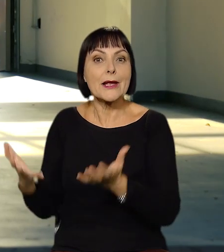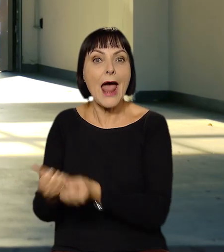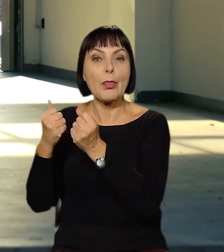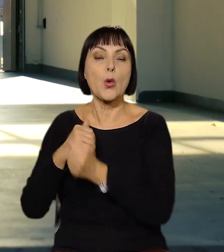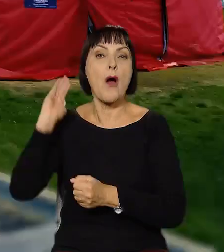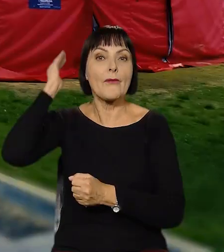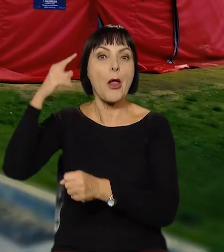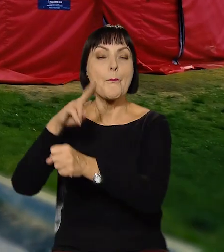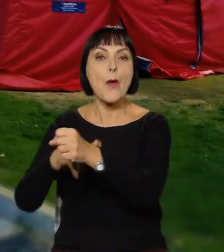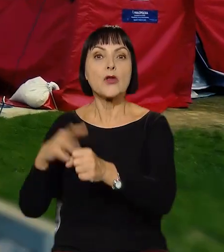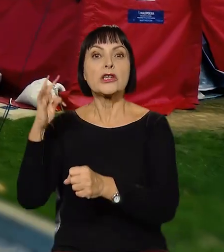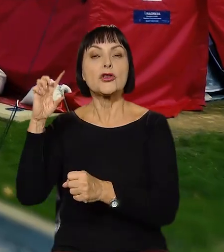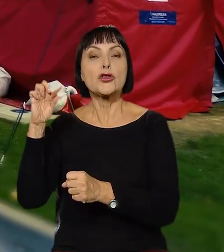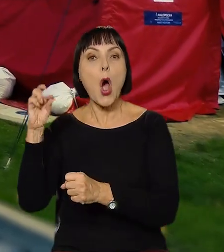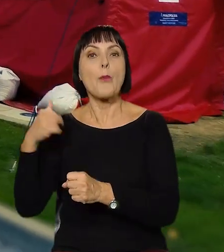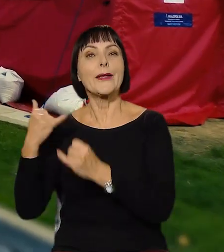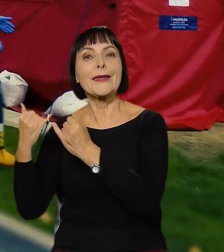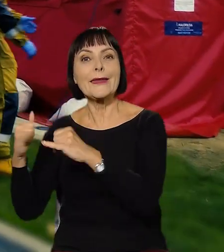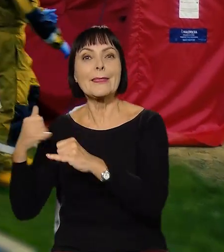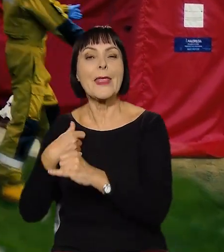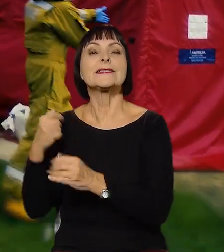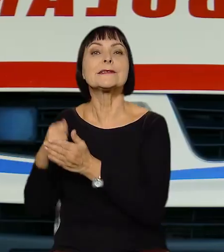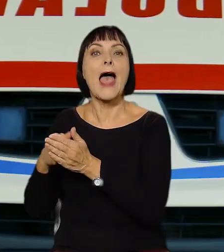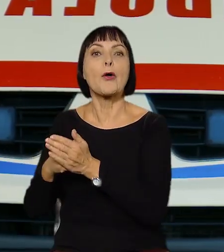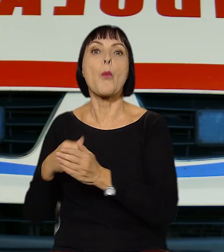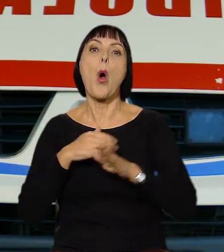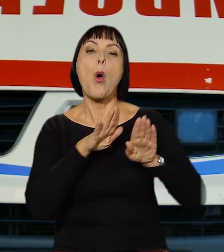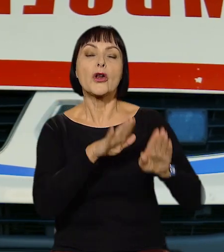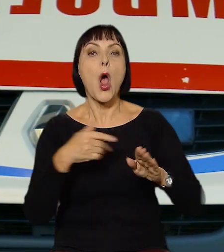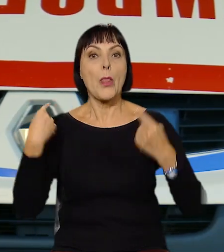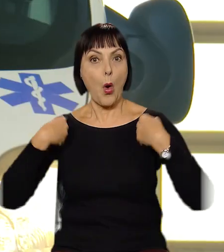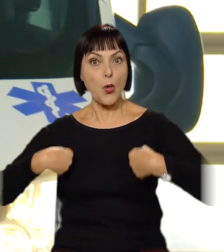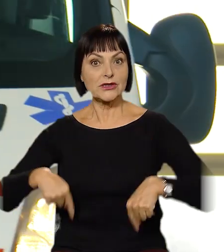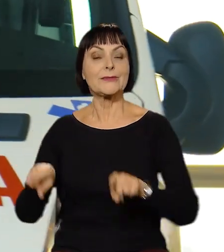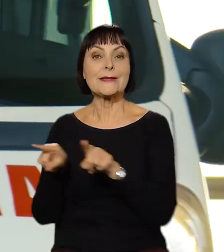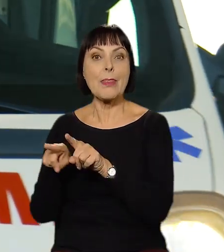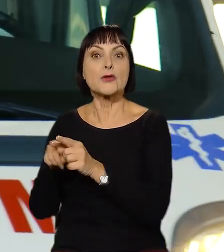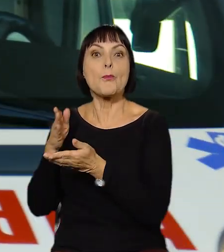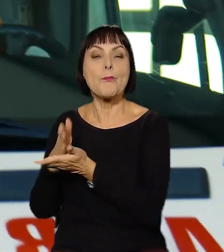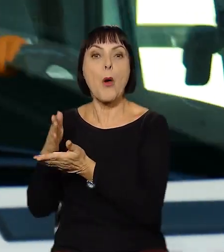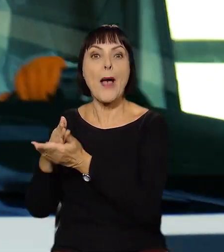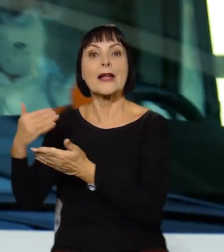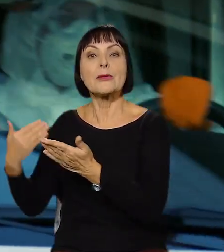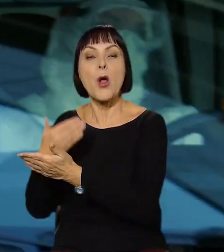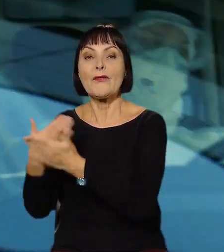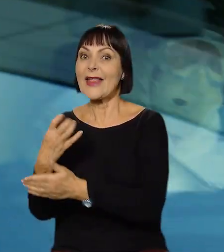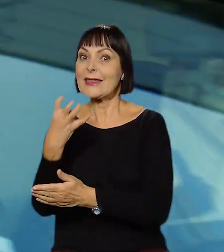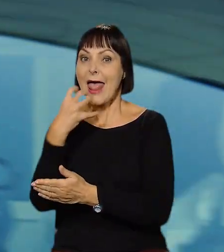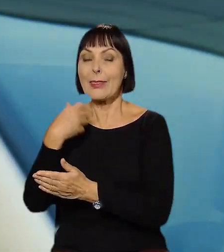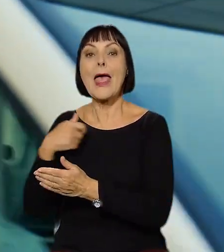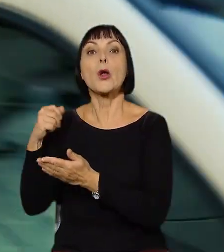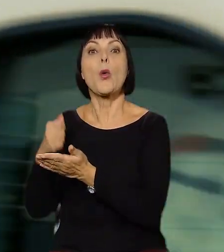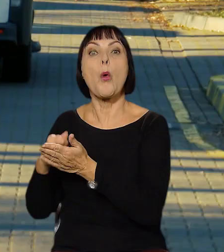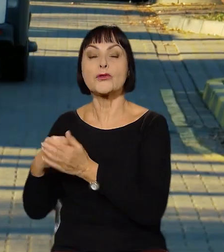Straż Pożarną, Policję, TOP, GOP, WOP w ramach zakupu środków ochrony osobistej. Planujemy również wesprzeć modernizację tlenowni oraz zakupić